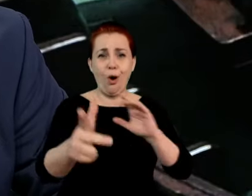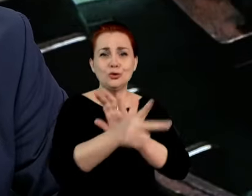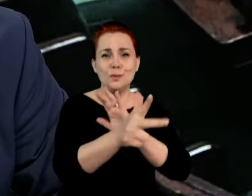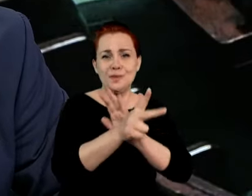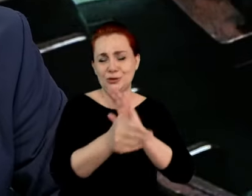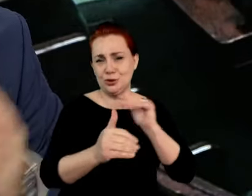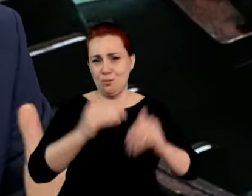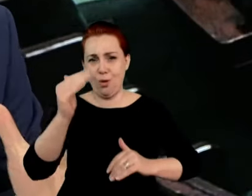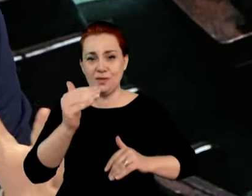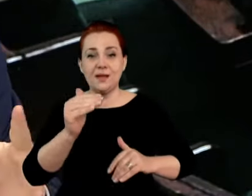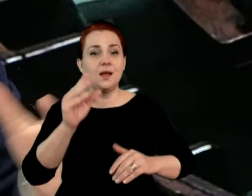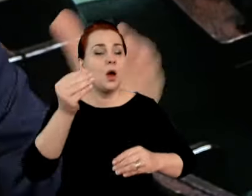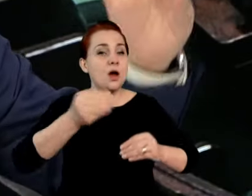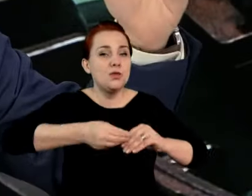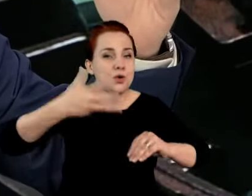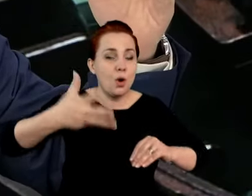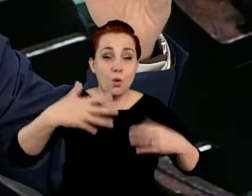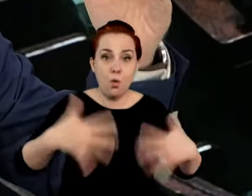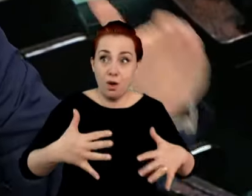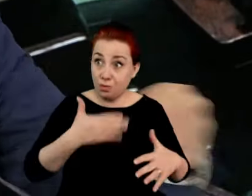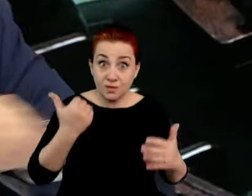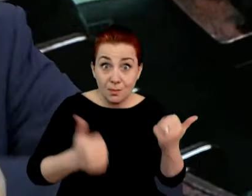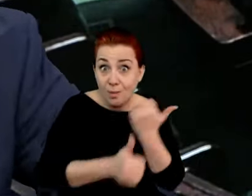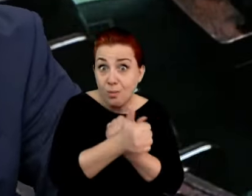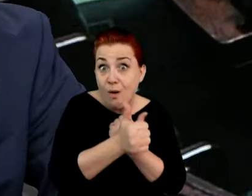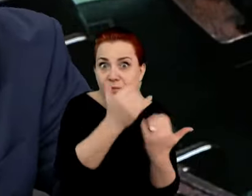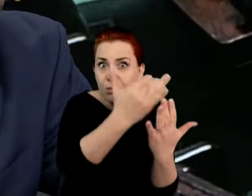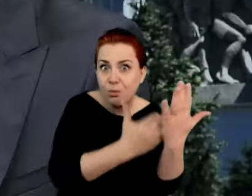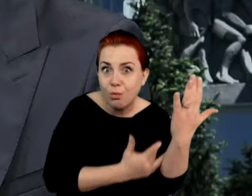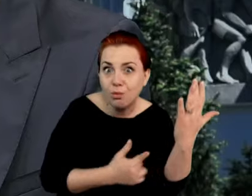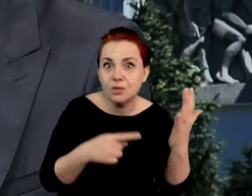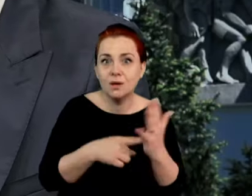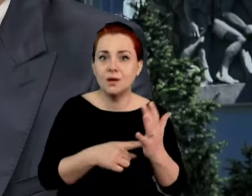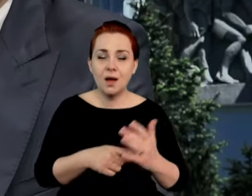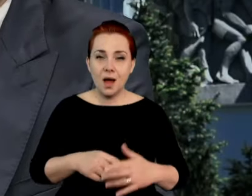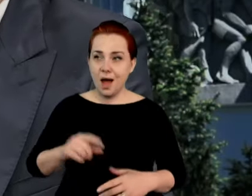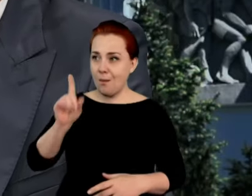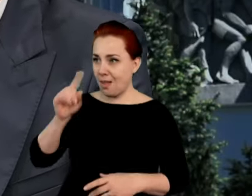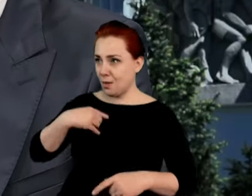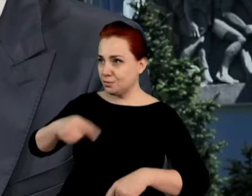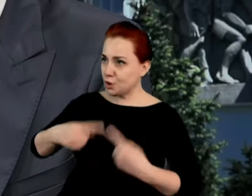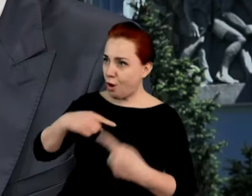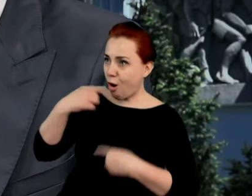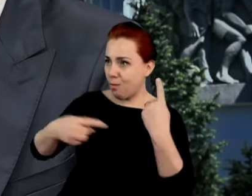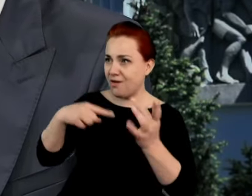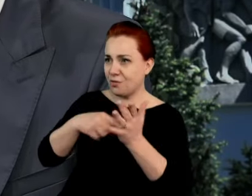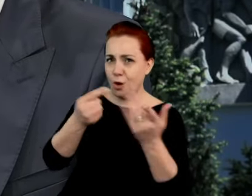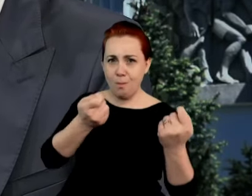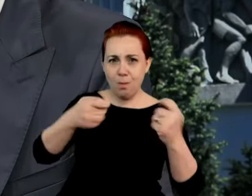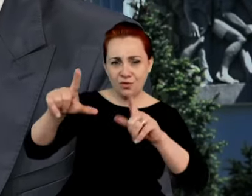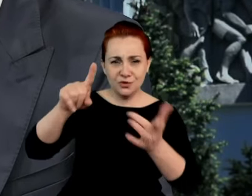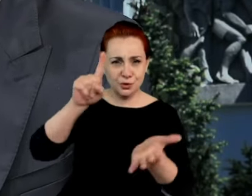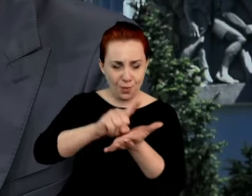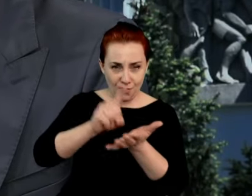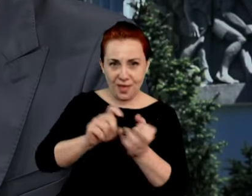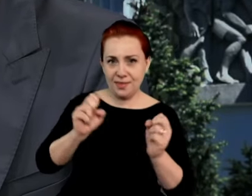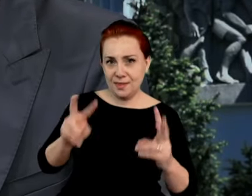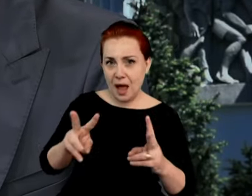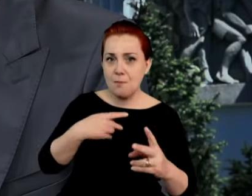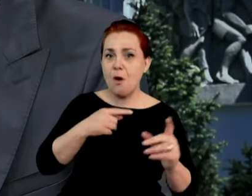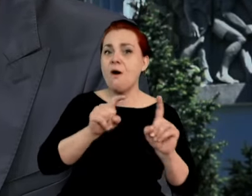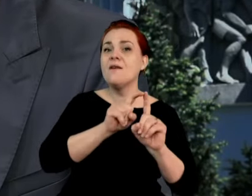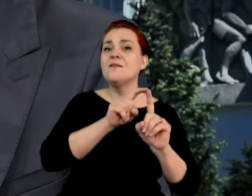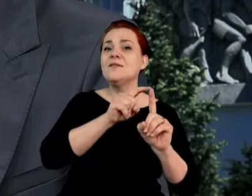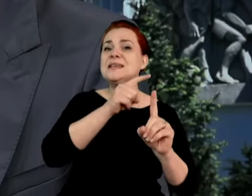drożyźnie, to nie są powody, żeby... pan tak z takim ogromnym przekonaniem mówi na przykład o tej podwyżce podatków, bo wskaźniki OECD,